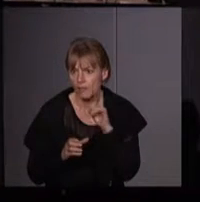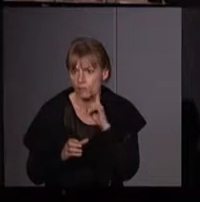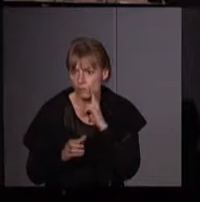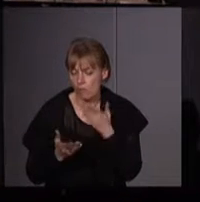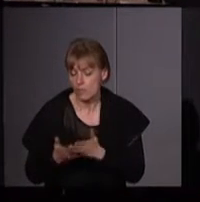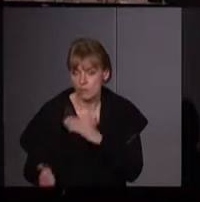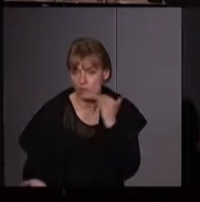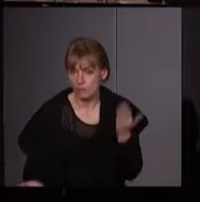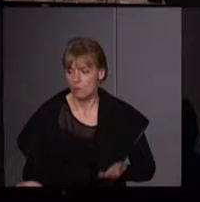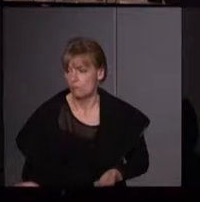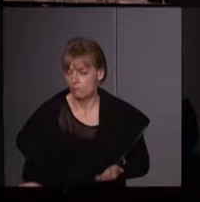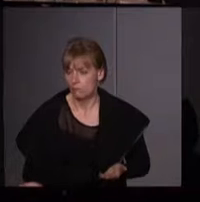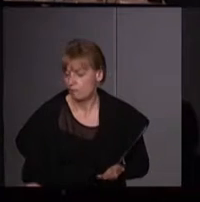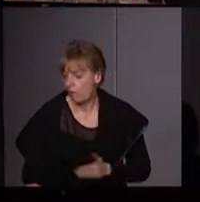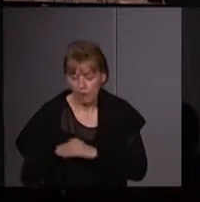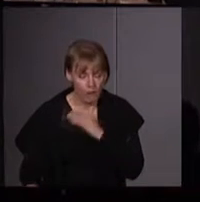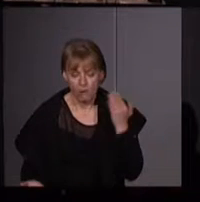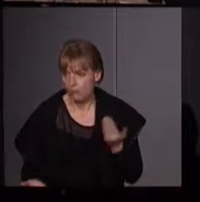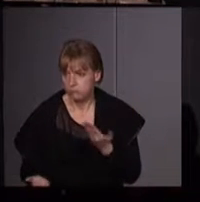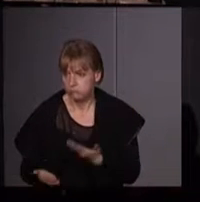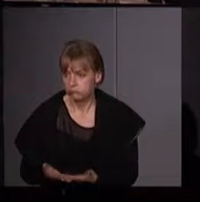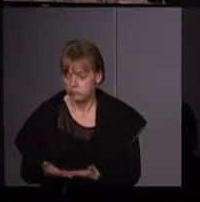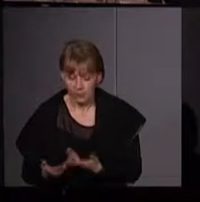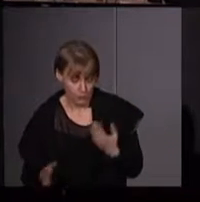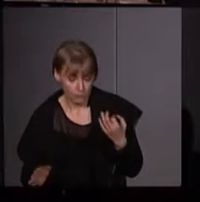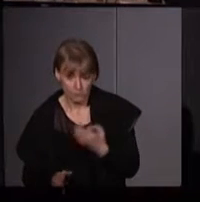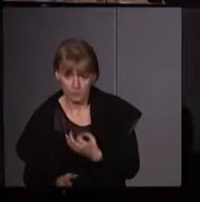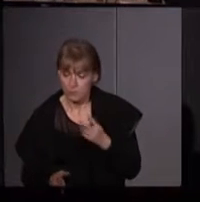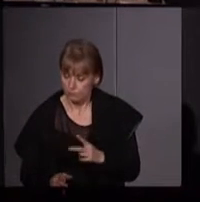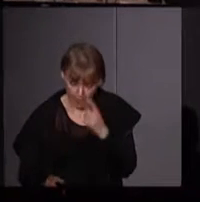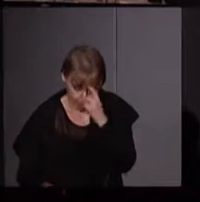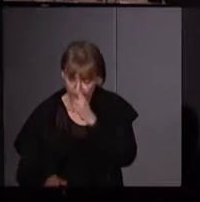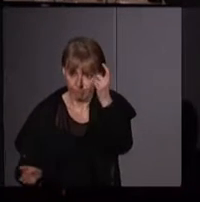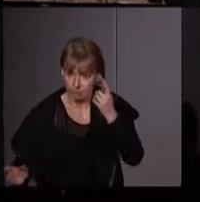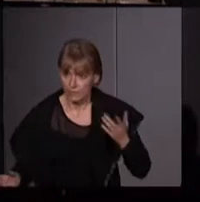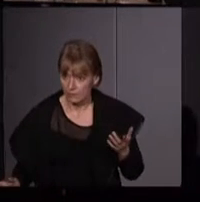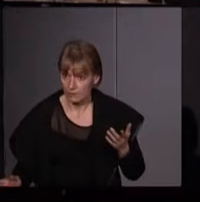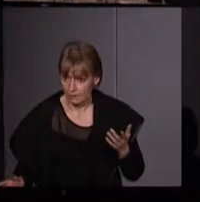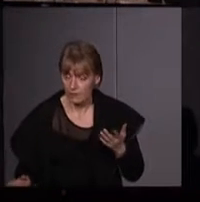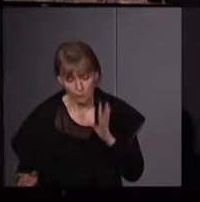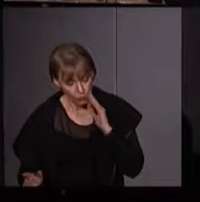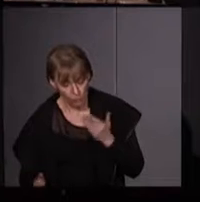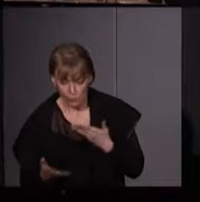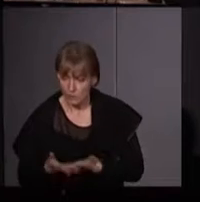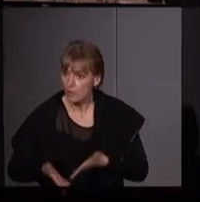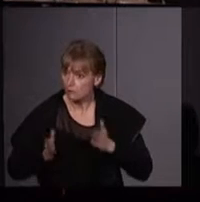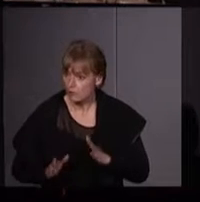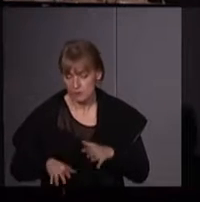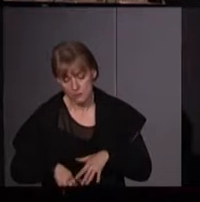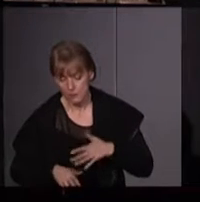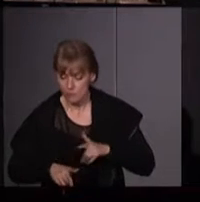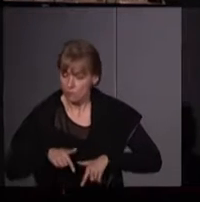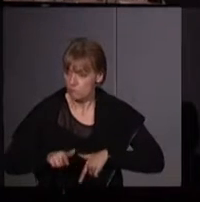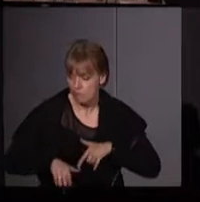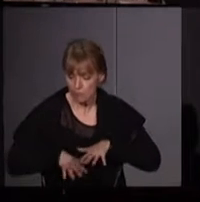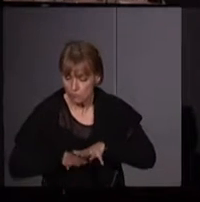en avaient marre. Elles en avaient ras-le-bol. Elles disent même avoir pété un plomb et juste décider de marcher et d'aller